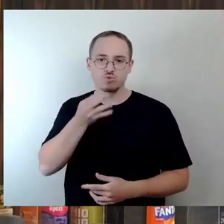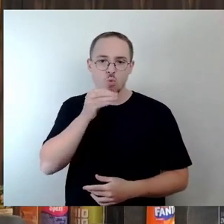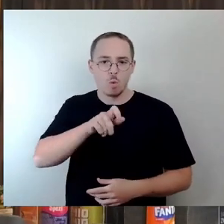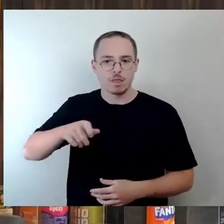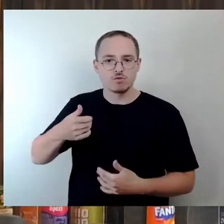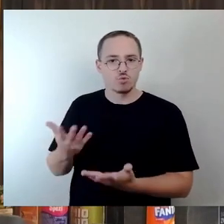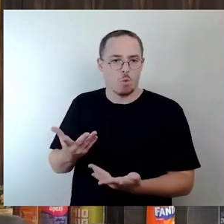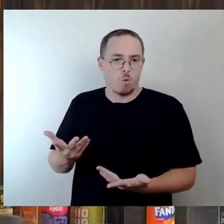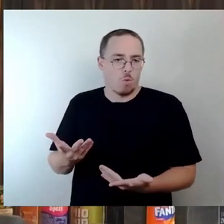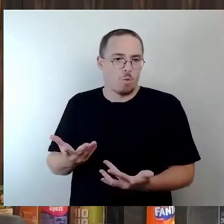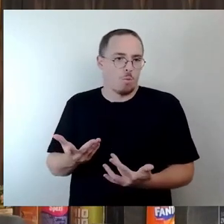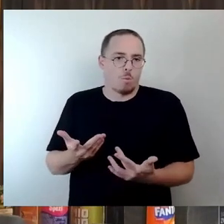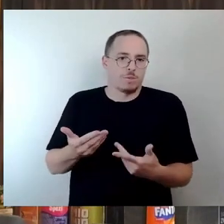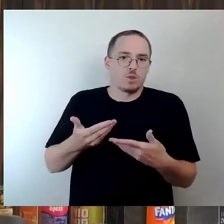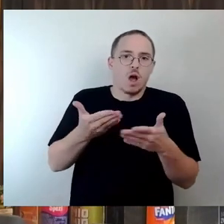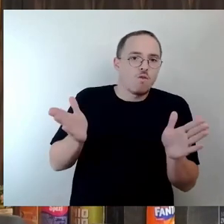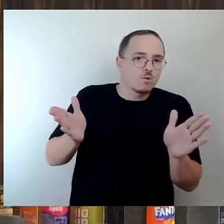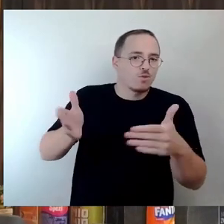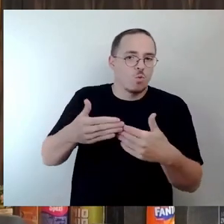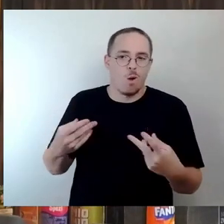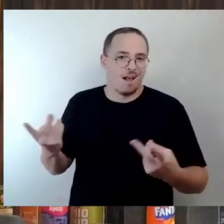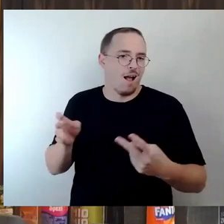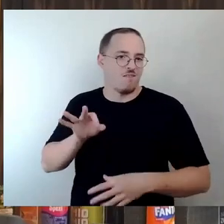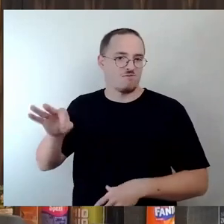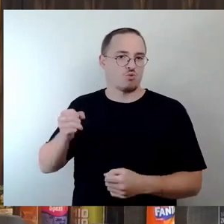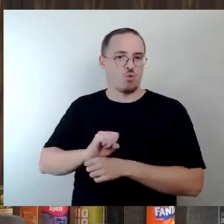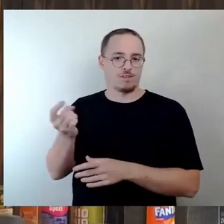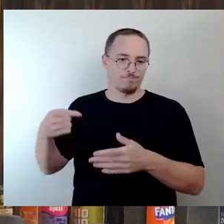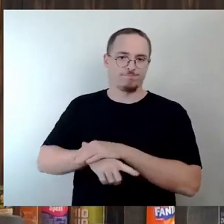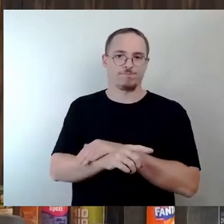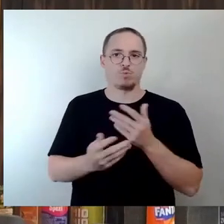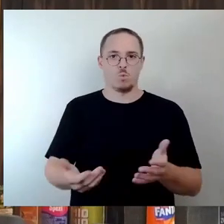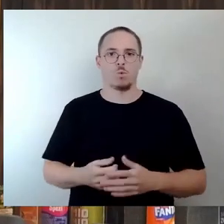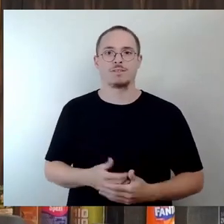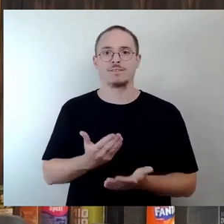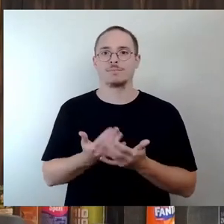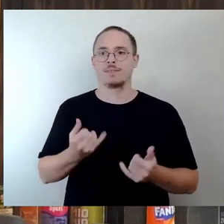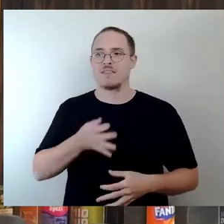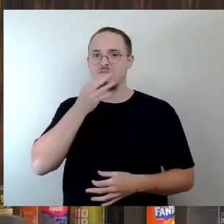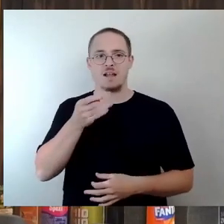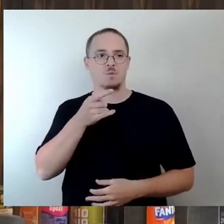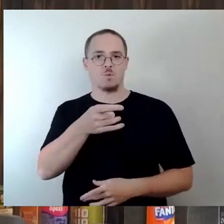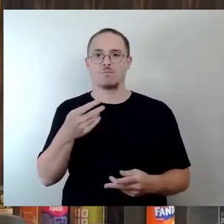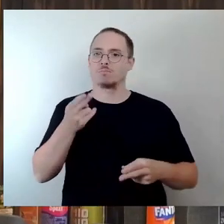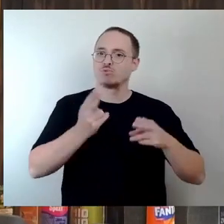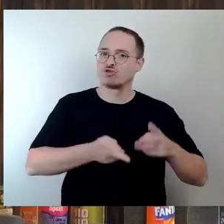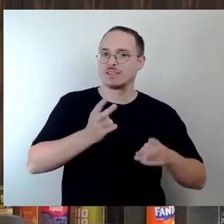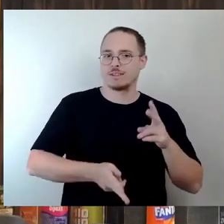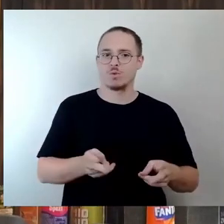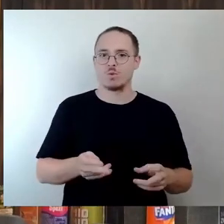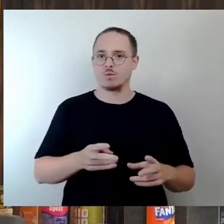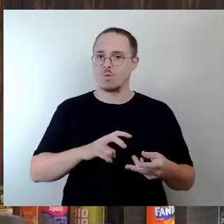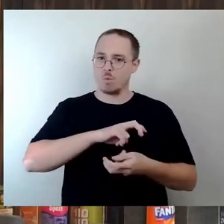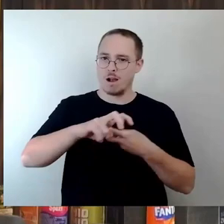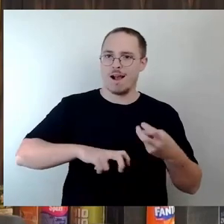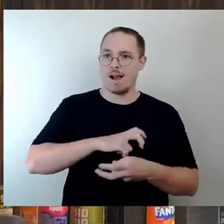ist. Insofern stellt sich glaube ich die Frage, wie man möglich mit möglichen Beschädigungen umgeht, auch ohnehin, ohne dass die Schulhöfe geöffnet sind. Ich möchte auch